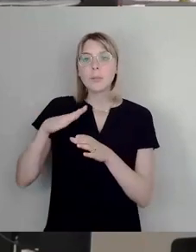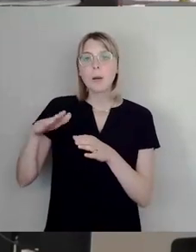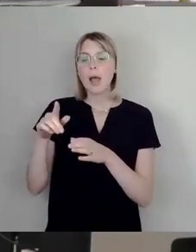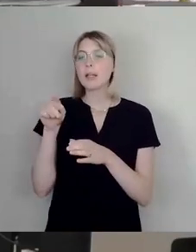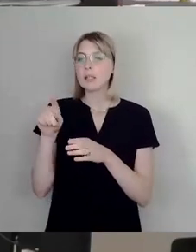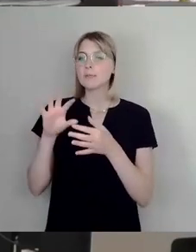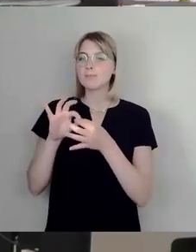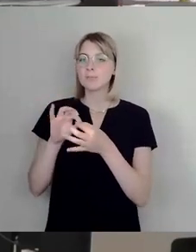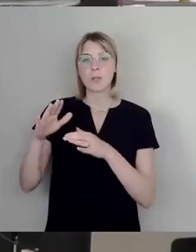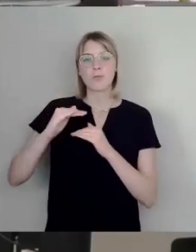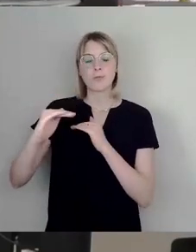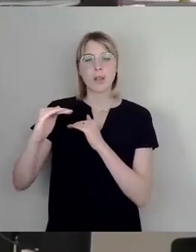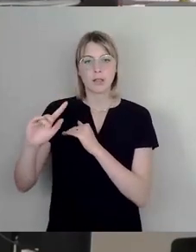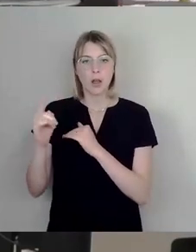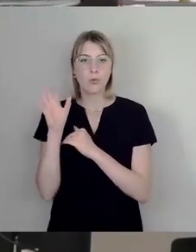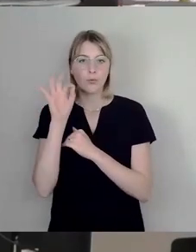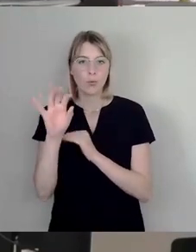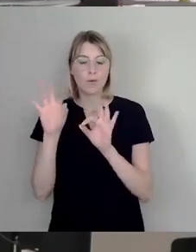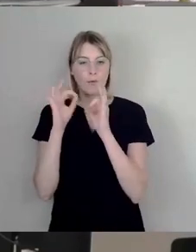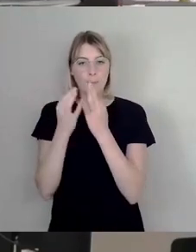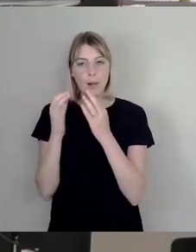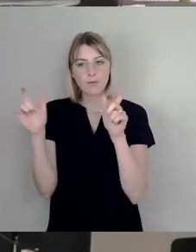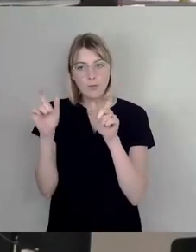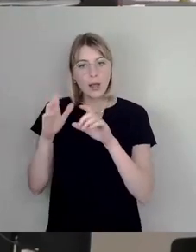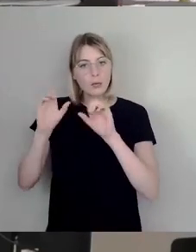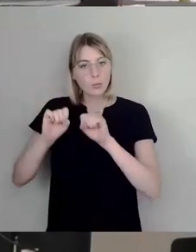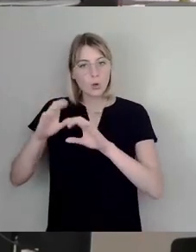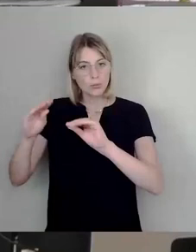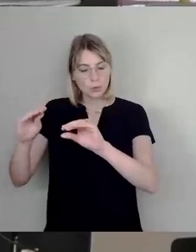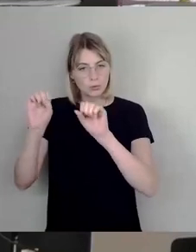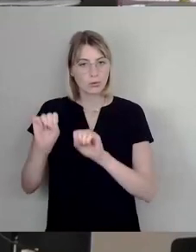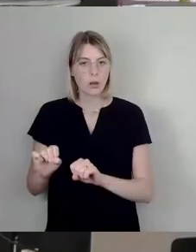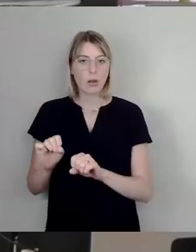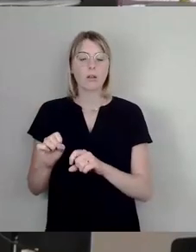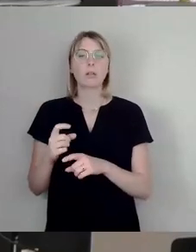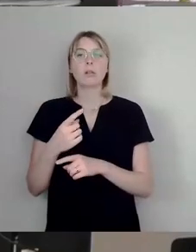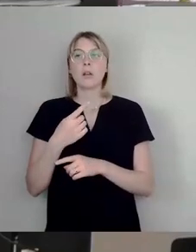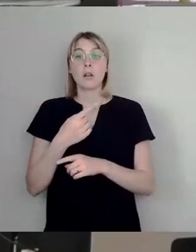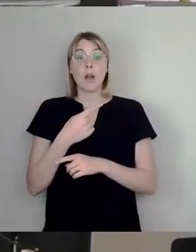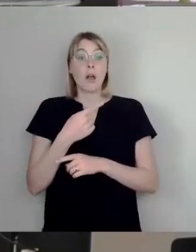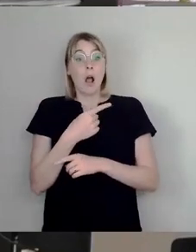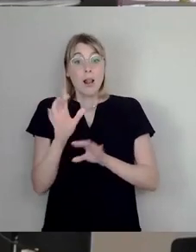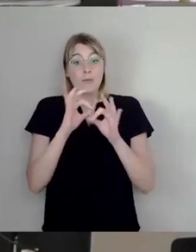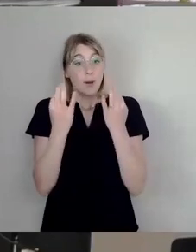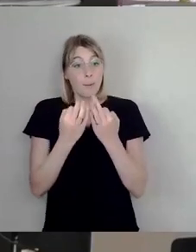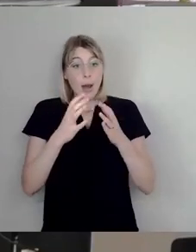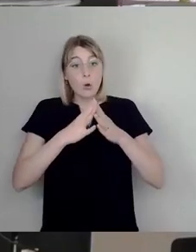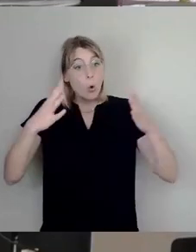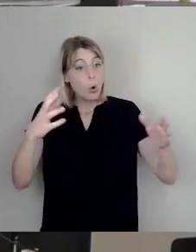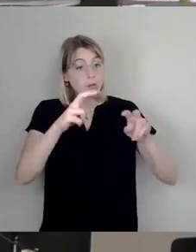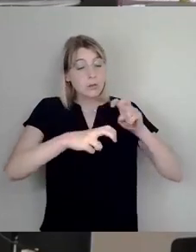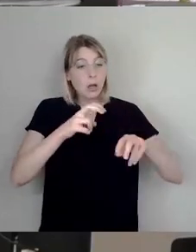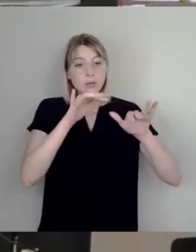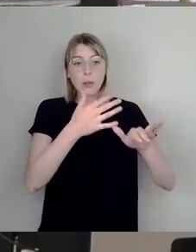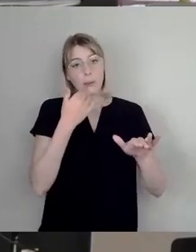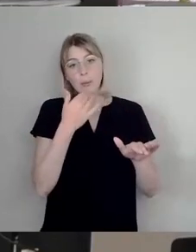dann ja zum Beispiel für Familienfeiern nutzbar. Nicht jeder, der hat einen großen Garten oder kann seine Gäste dann auch in Lokale